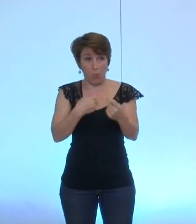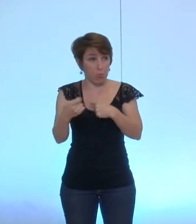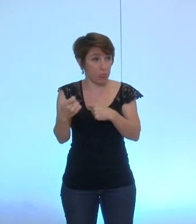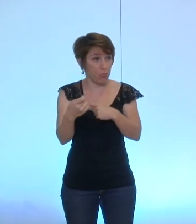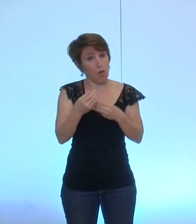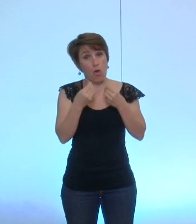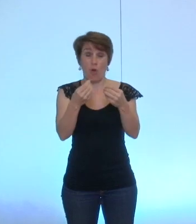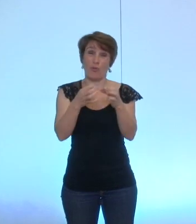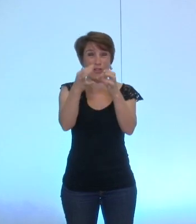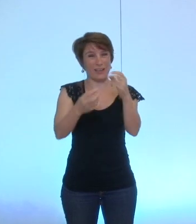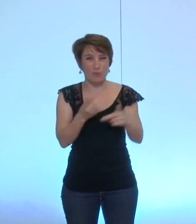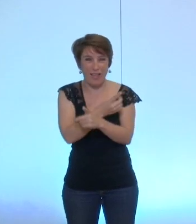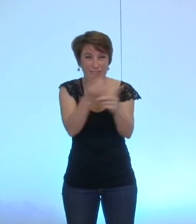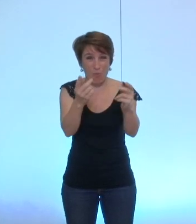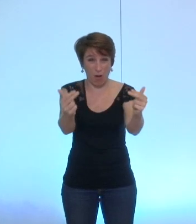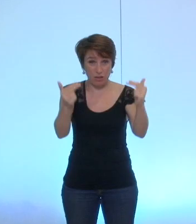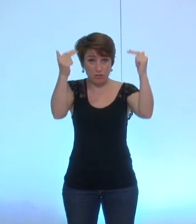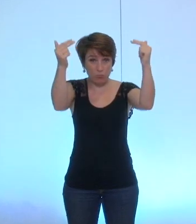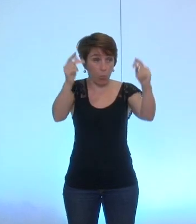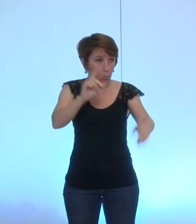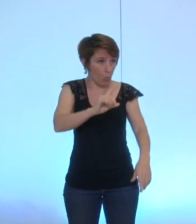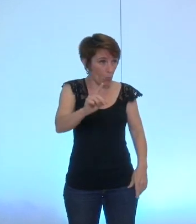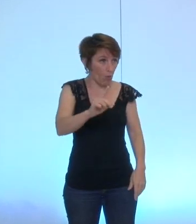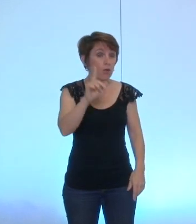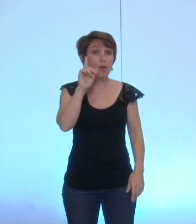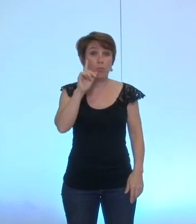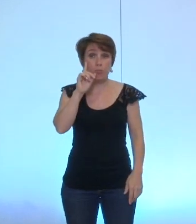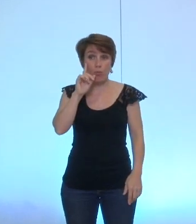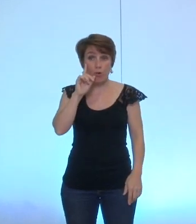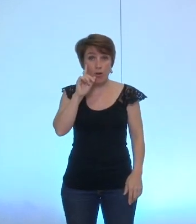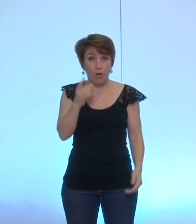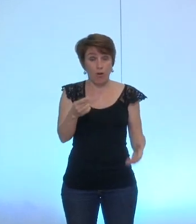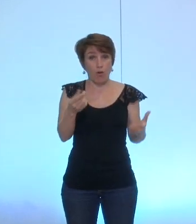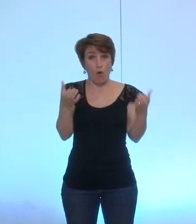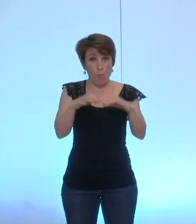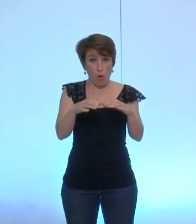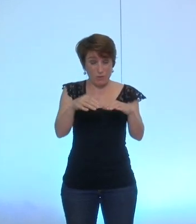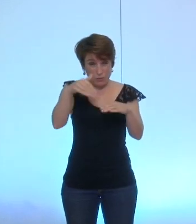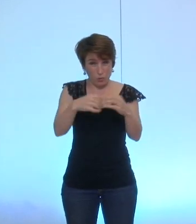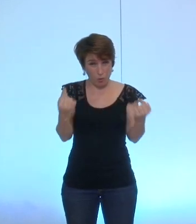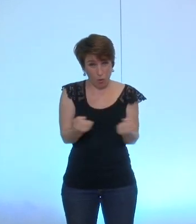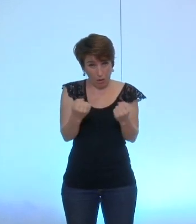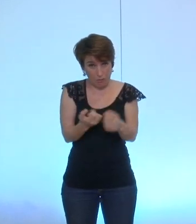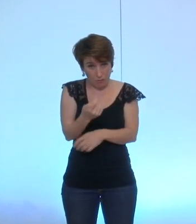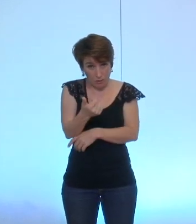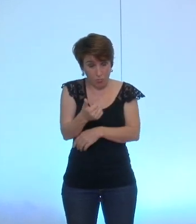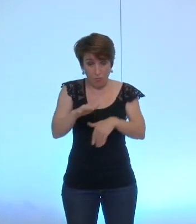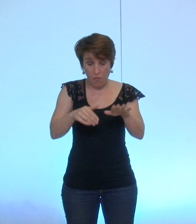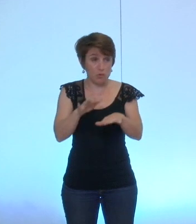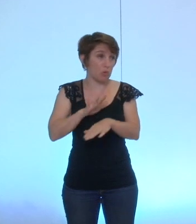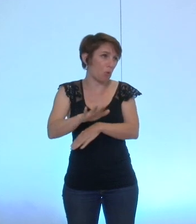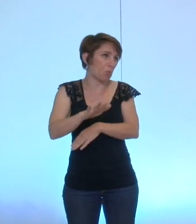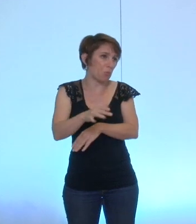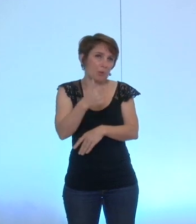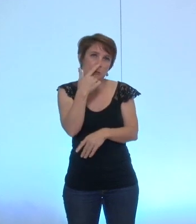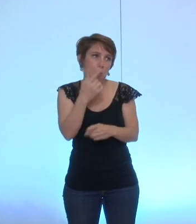l'activité de ces commissions et le mode de fonctionnement de ces commissions et